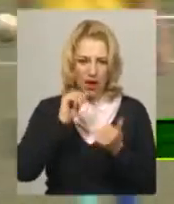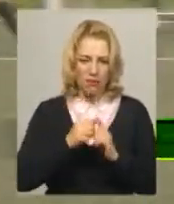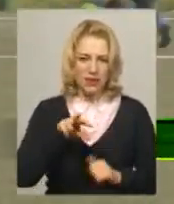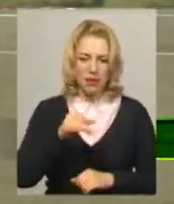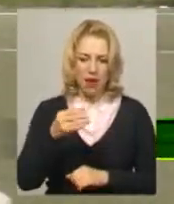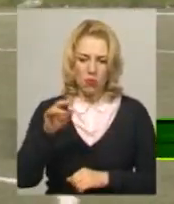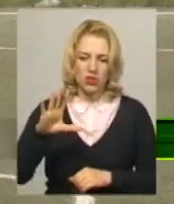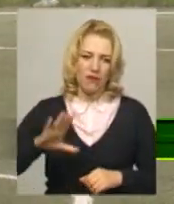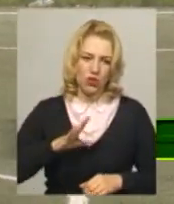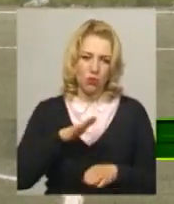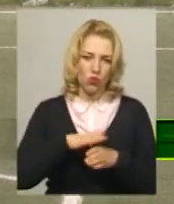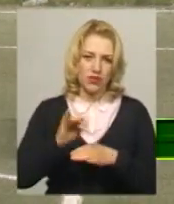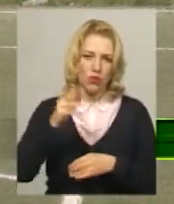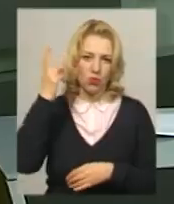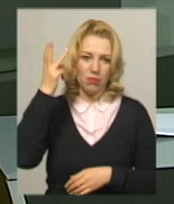відбувся в обласному центрі.